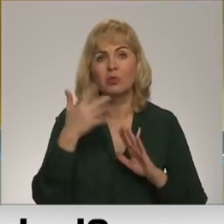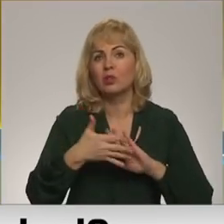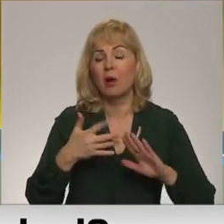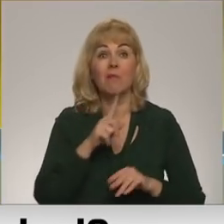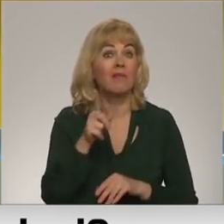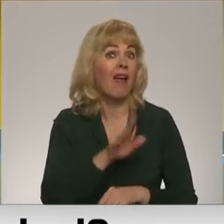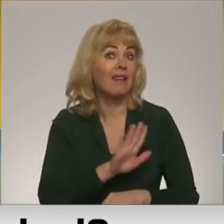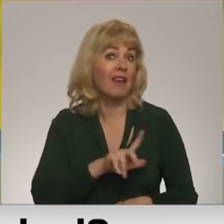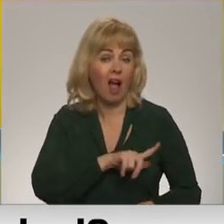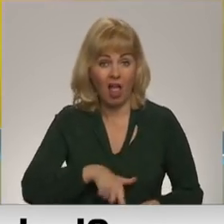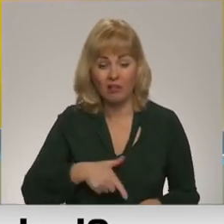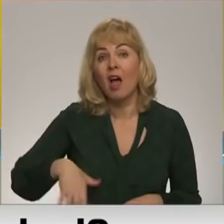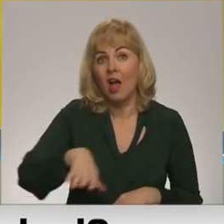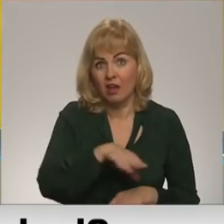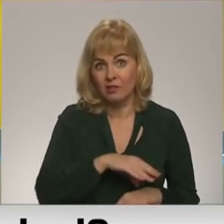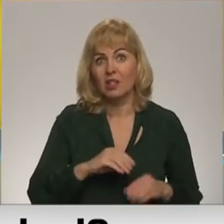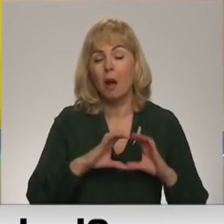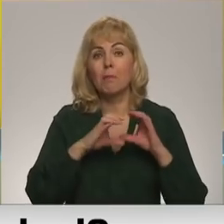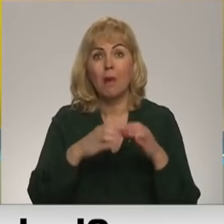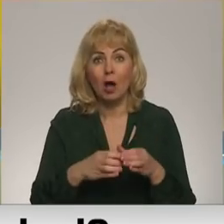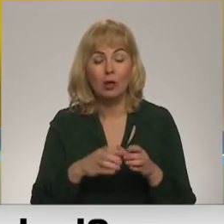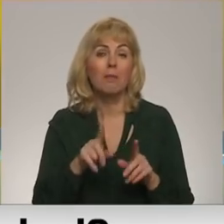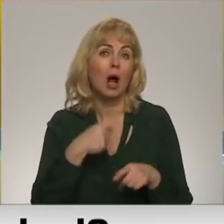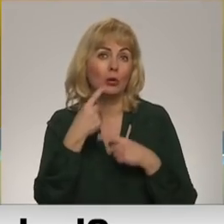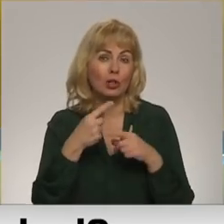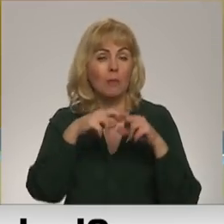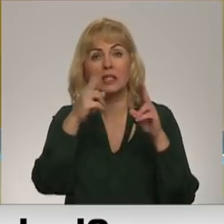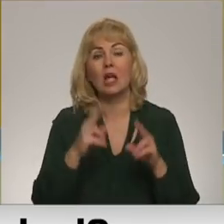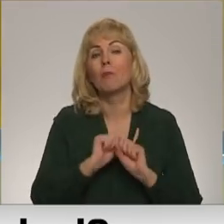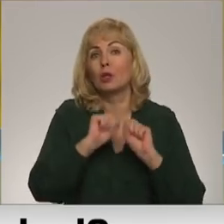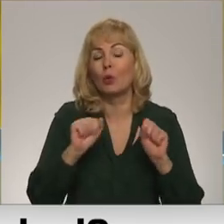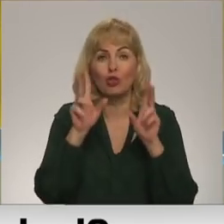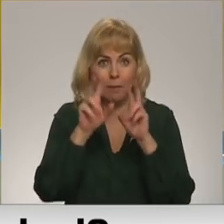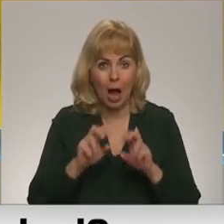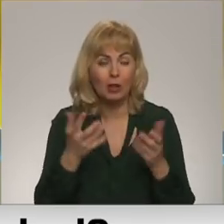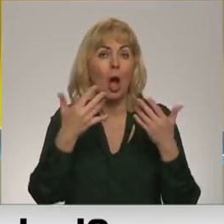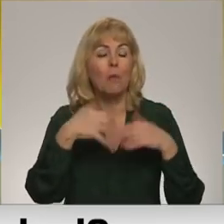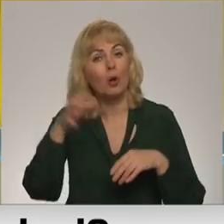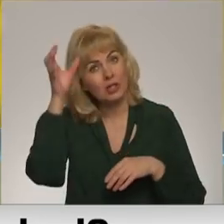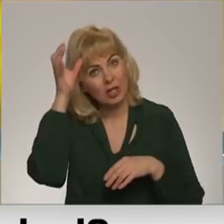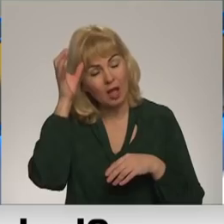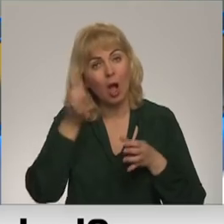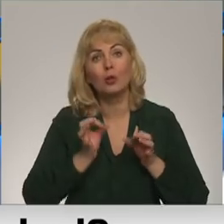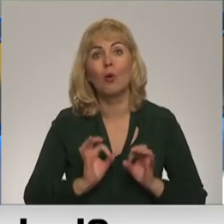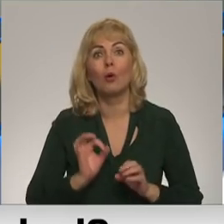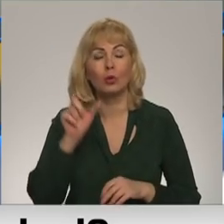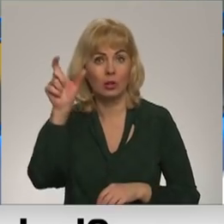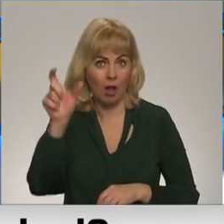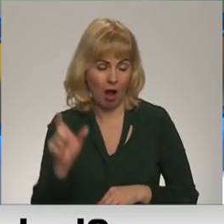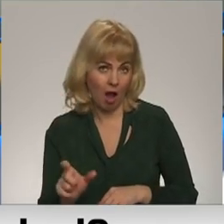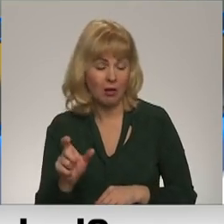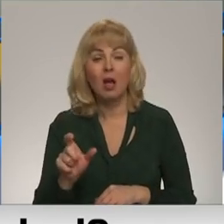mēs šeit Latvijā, bet tiešām visā pasaulē. Par to arī sārunā ar starptautiskās drožības pētnieku politikas zinātnes doktoru Mārtiņu Hiršu.